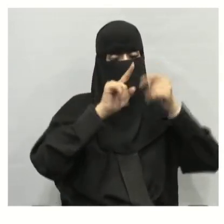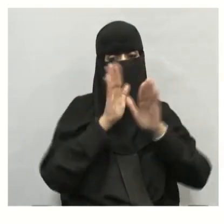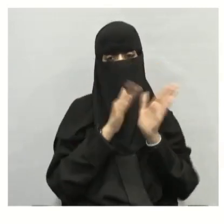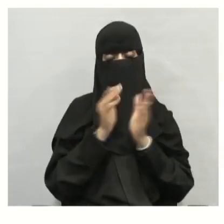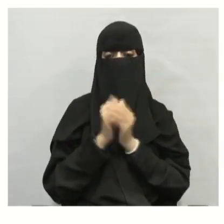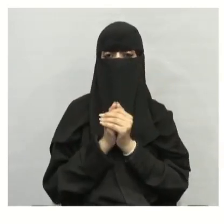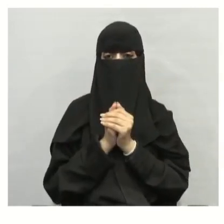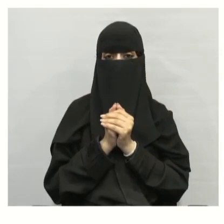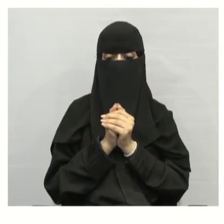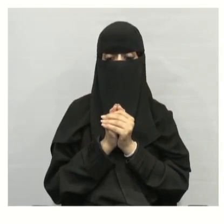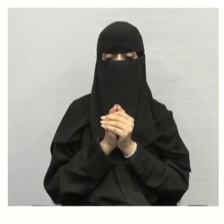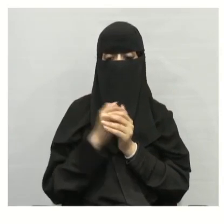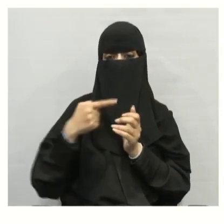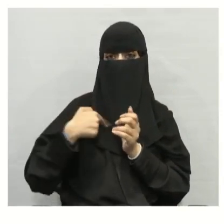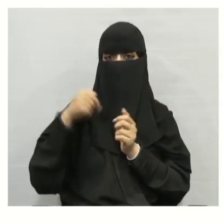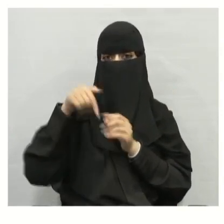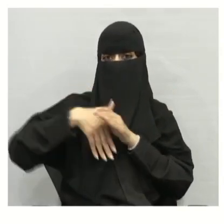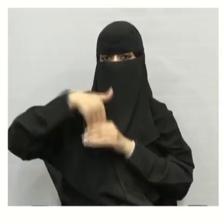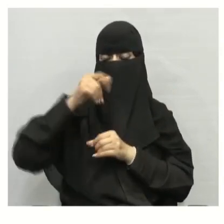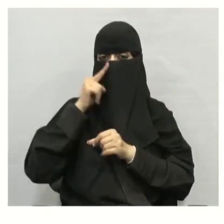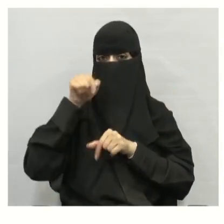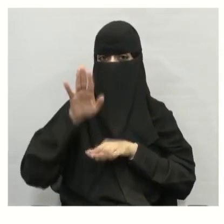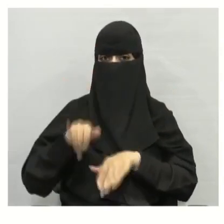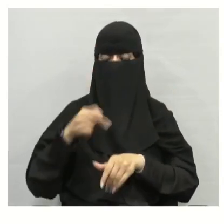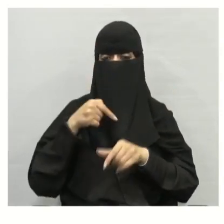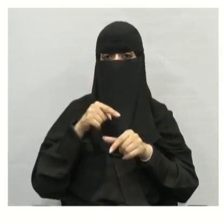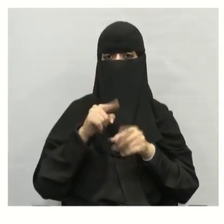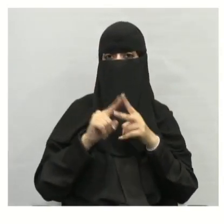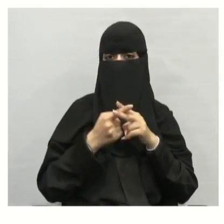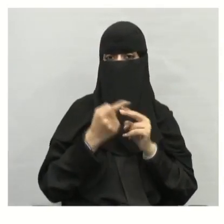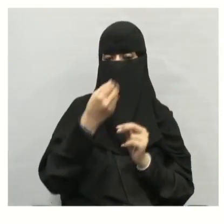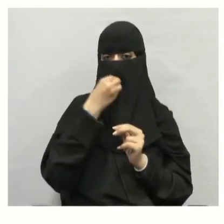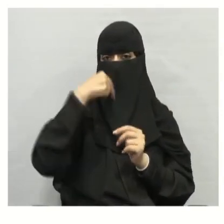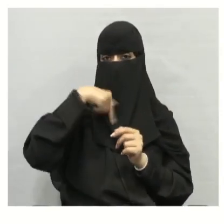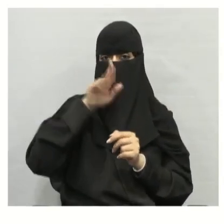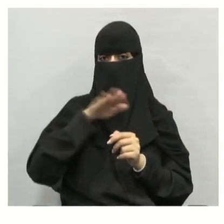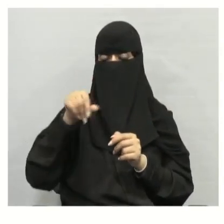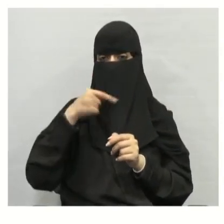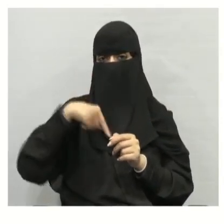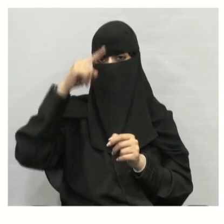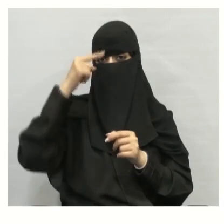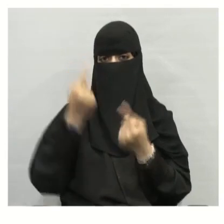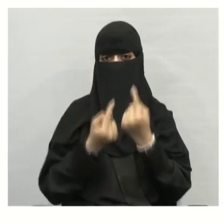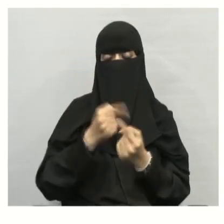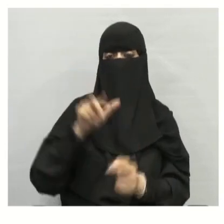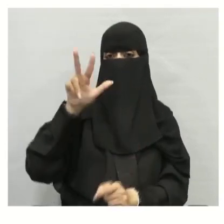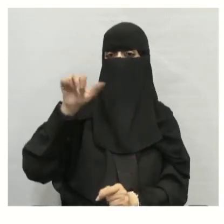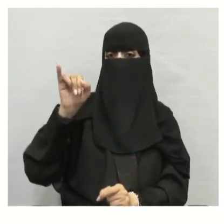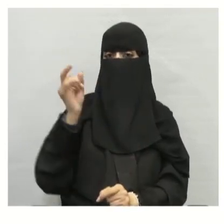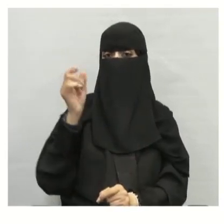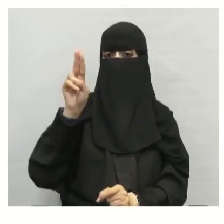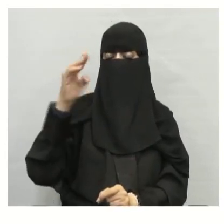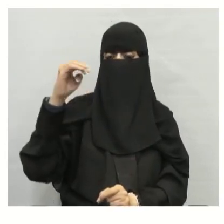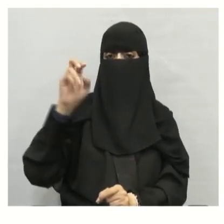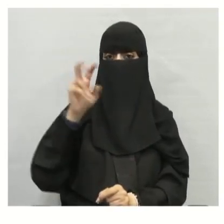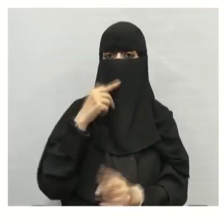تسمى المخلوقات التي تصنع غذائها بنفسها مثل النباتات بالمنتجات إذن هي تنتج